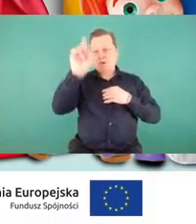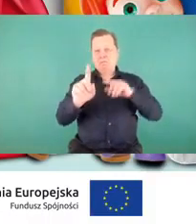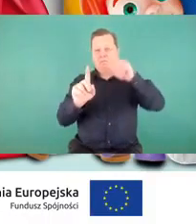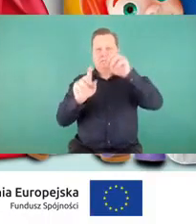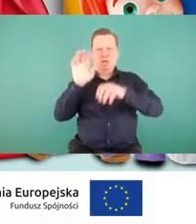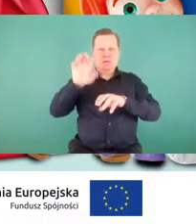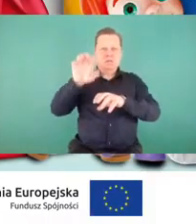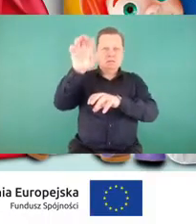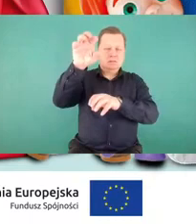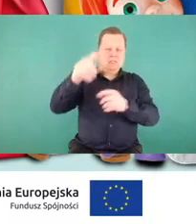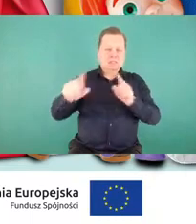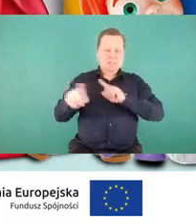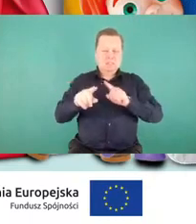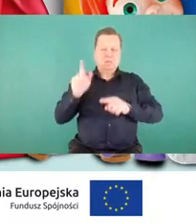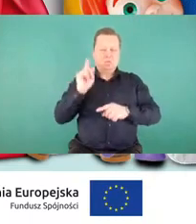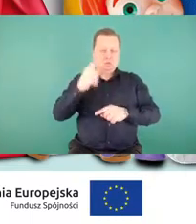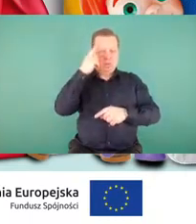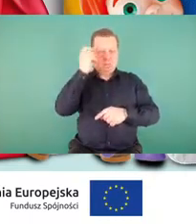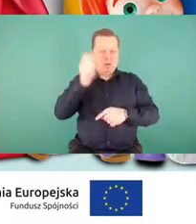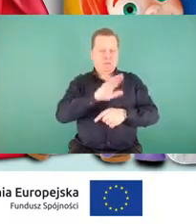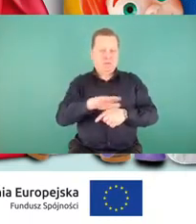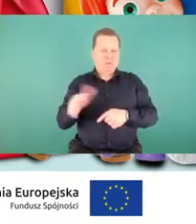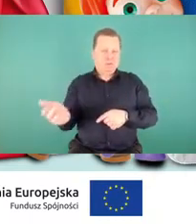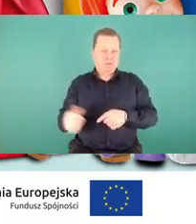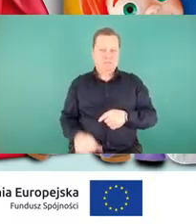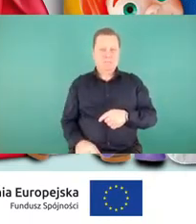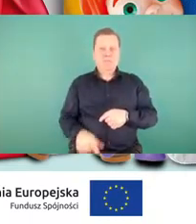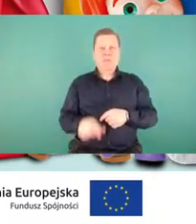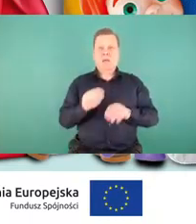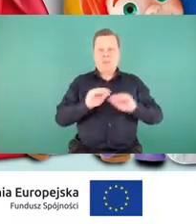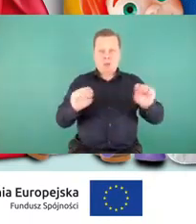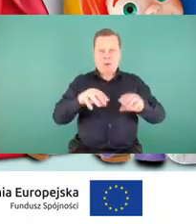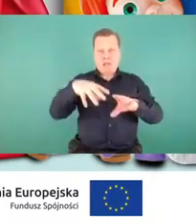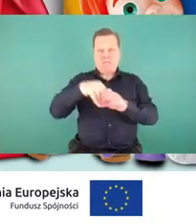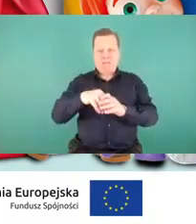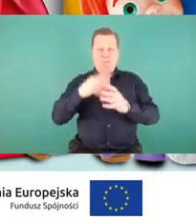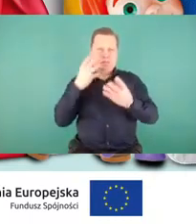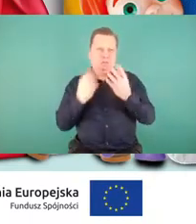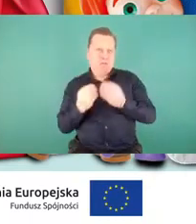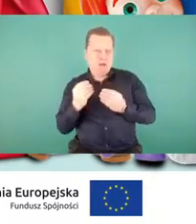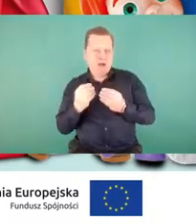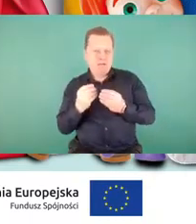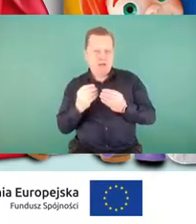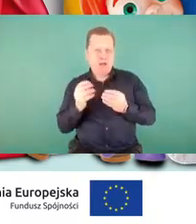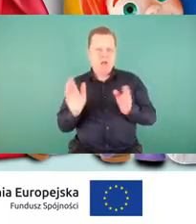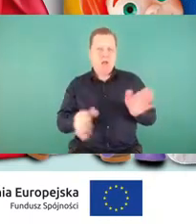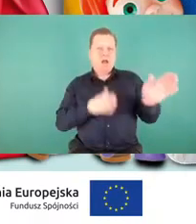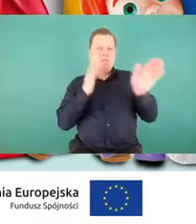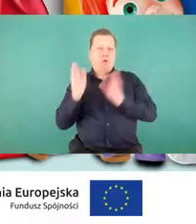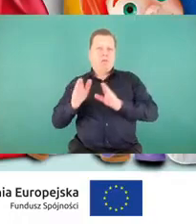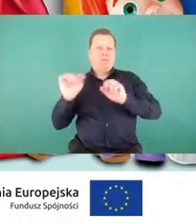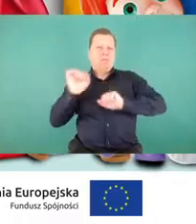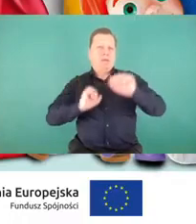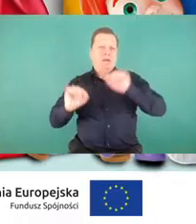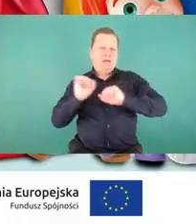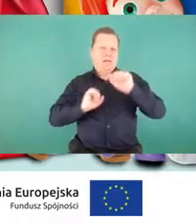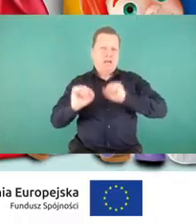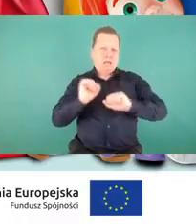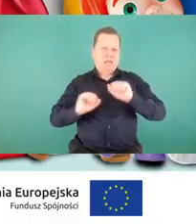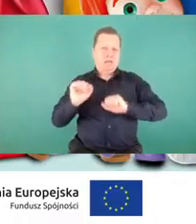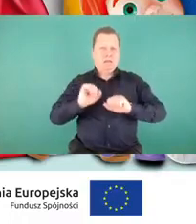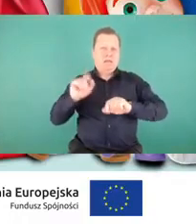przede wszystkim nauka przez zabawę, a dopiero później nasze treningi tutaj w naturalnym